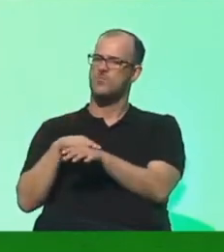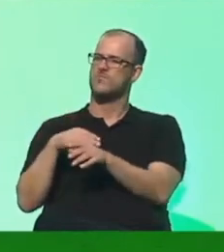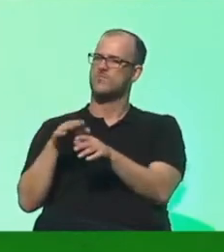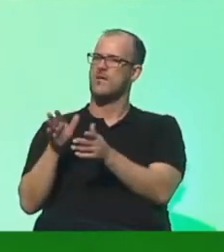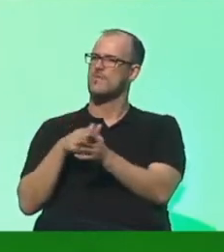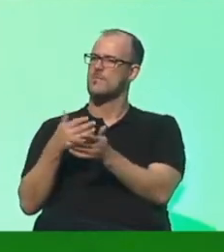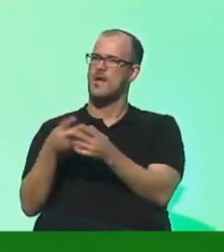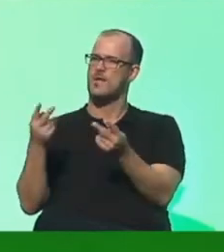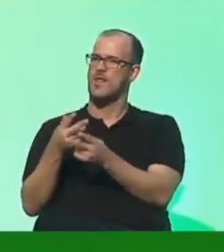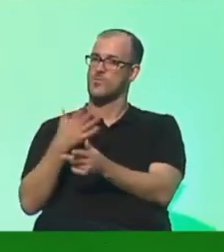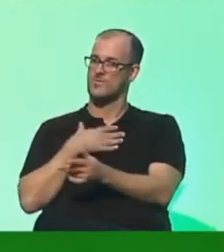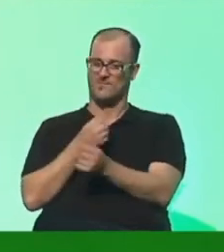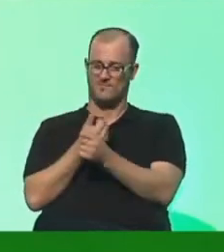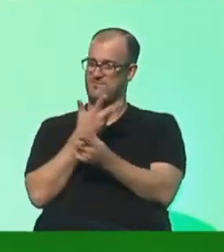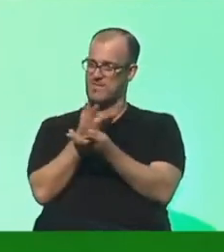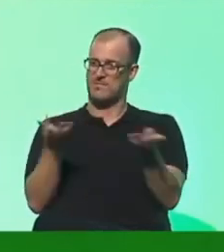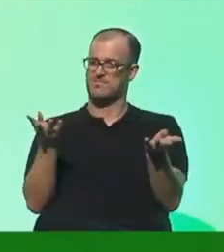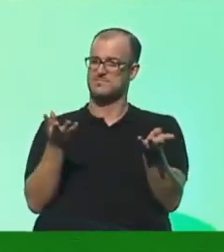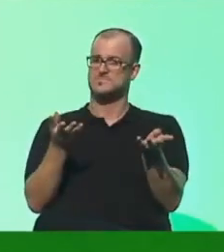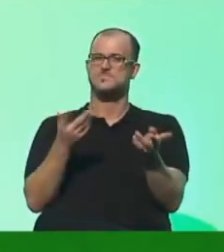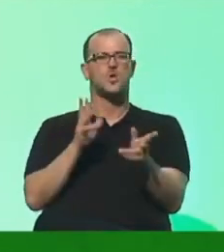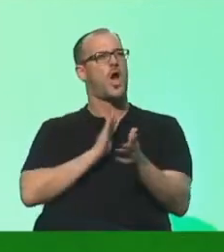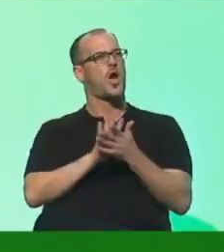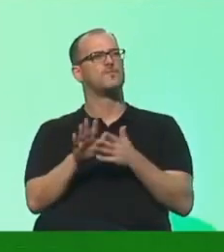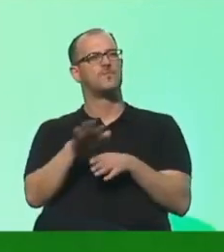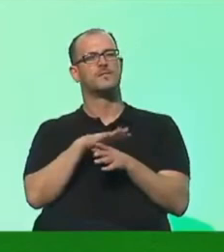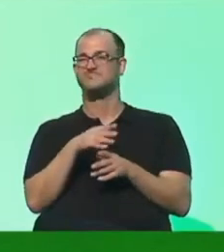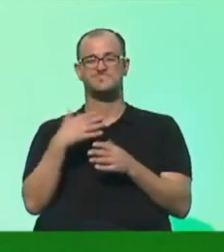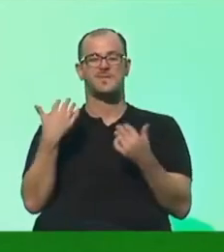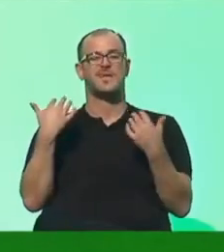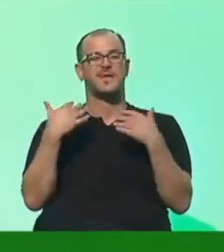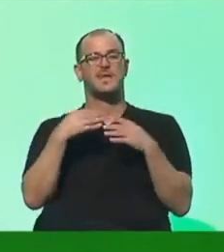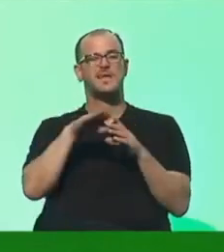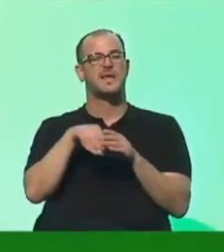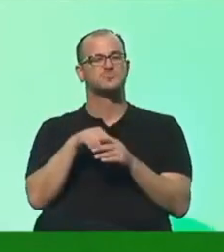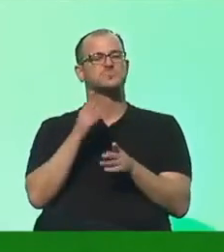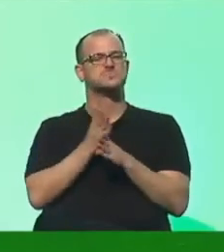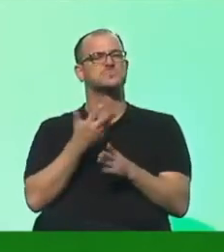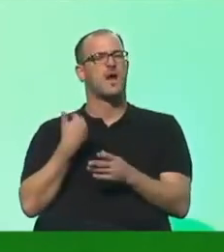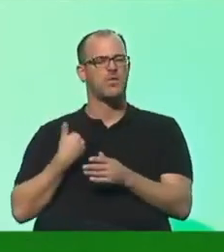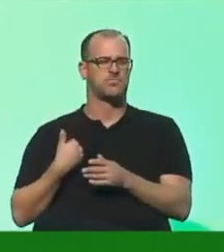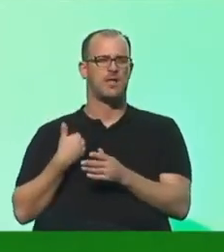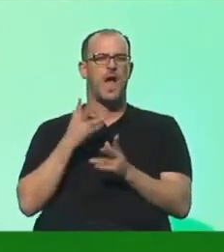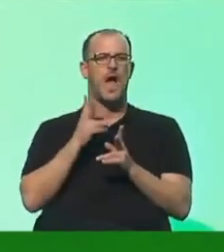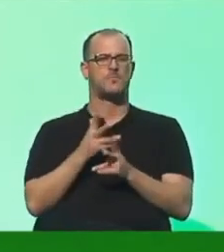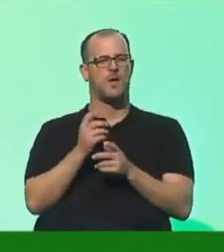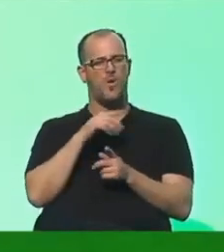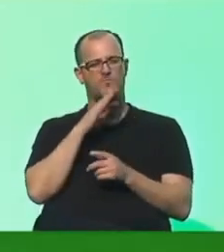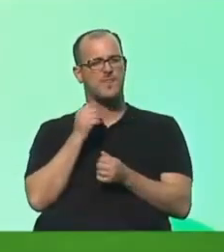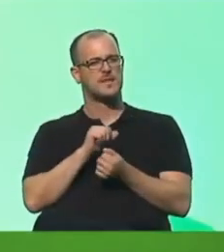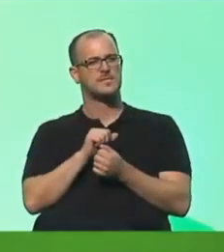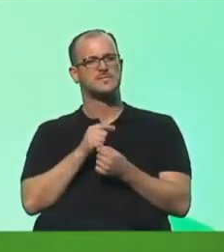keine Komfortzone. Integration ist anstrengend. Und sie erzeugt auch Reibung. Aber wenn wir es gut hinkriegen,